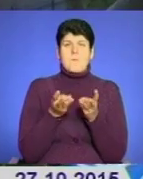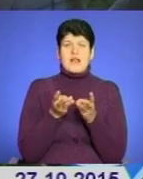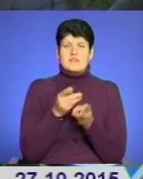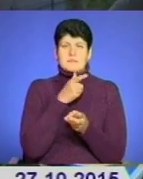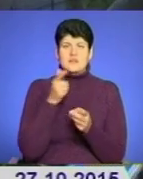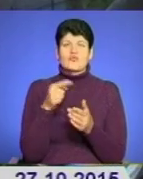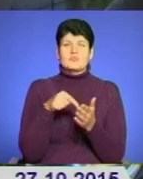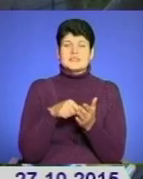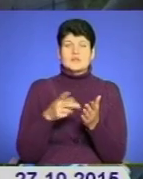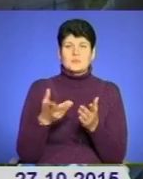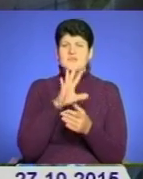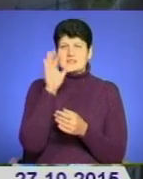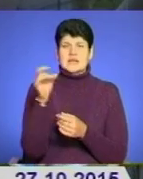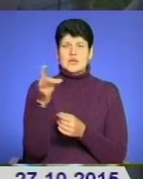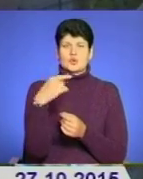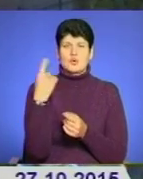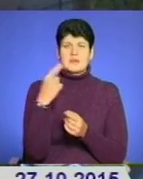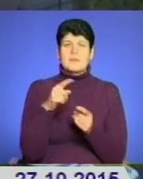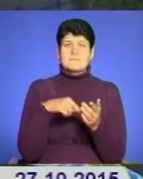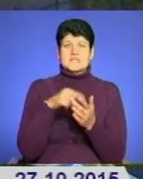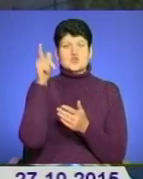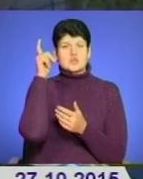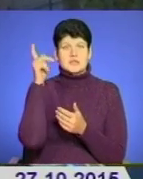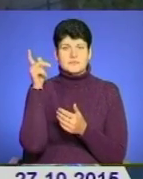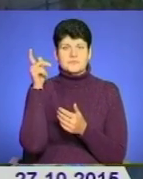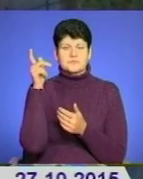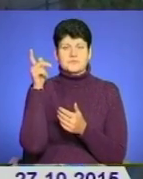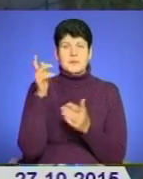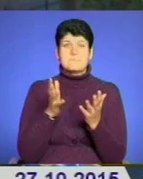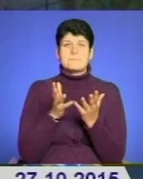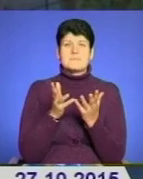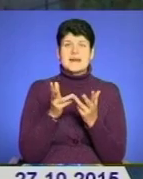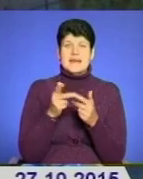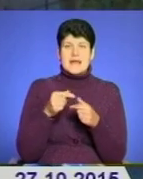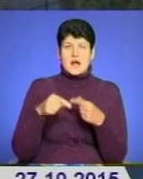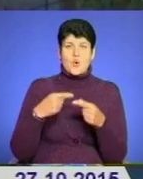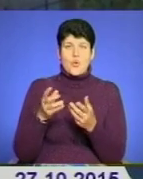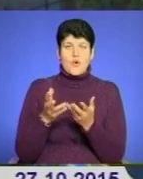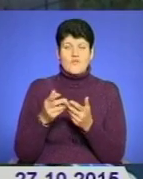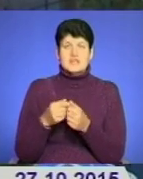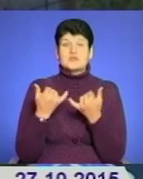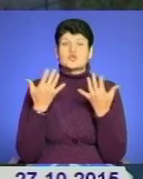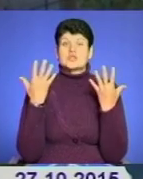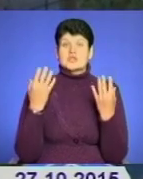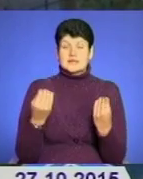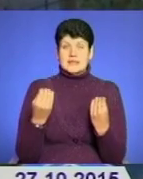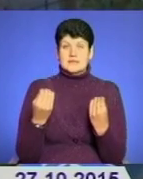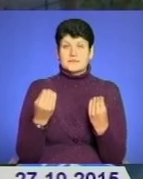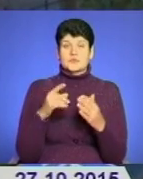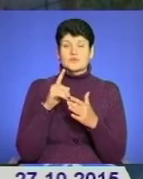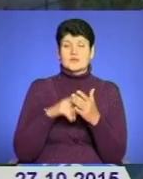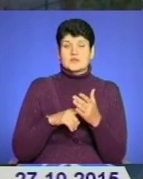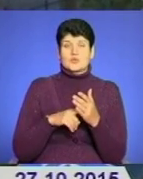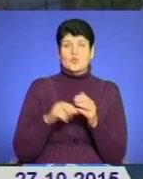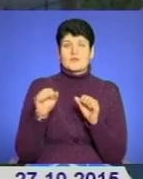в місті Тернополі і всіх районах області, місті Чорткові, перераховані. І на сьогоднішній день вивіряються управліннями